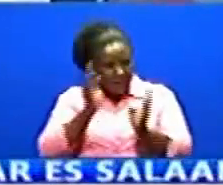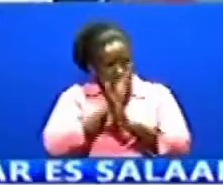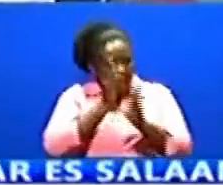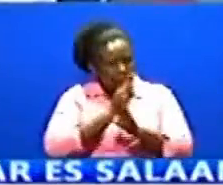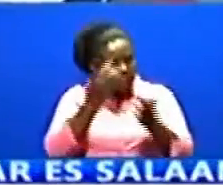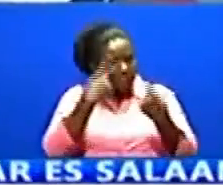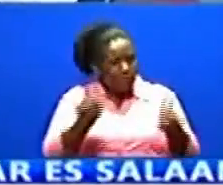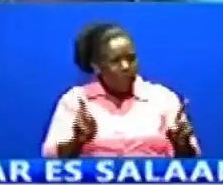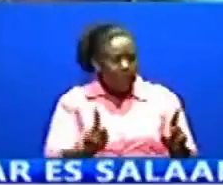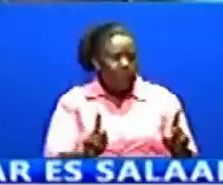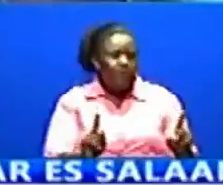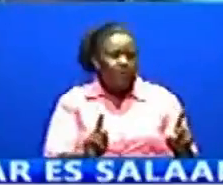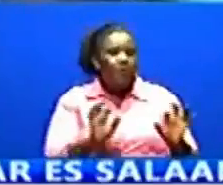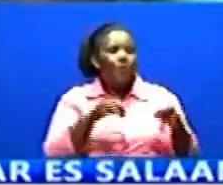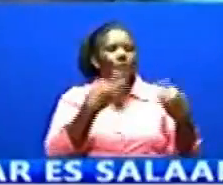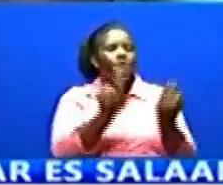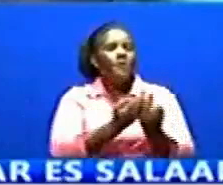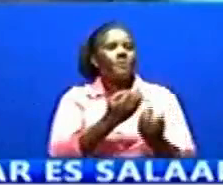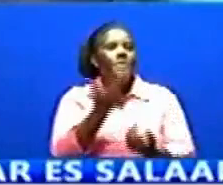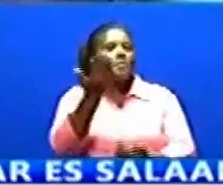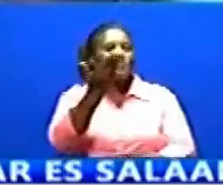tofauti katika familia nyingine